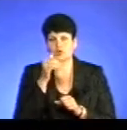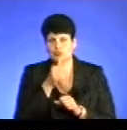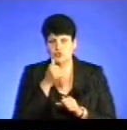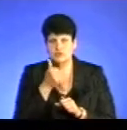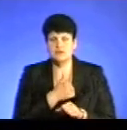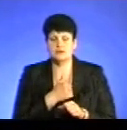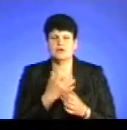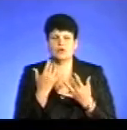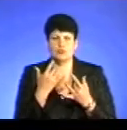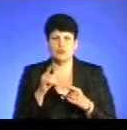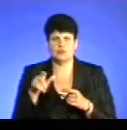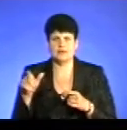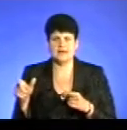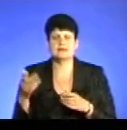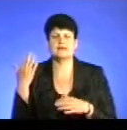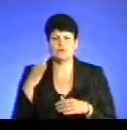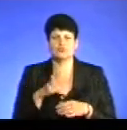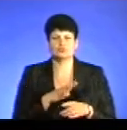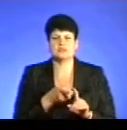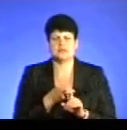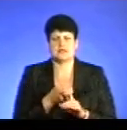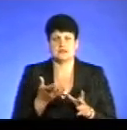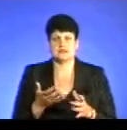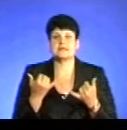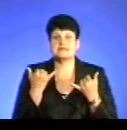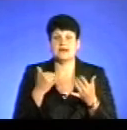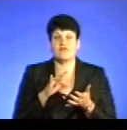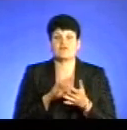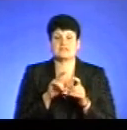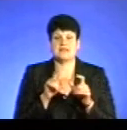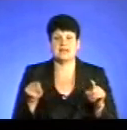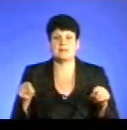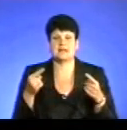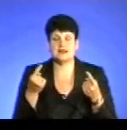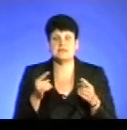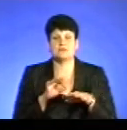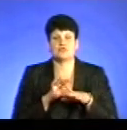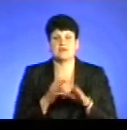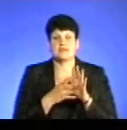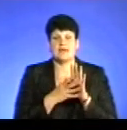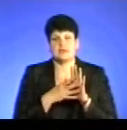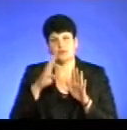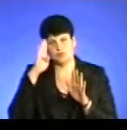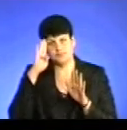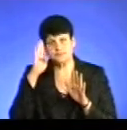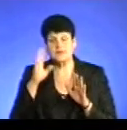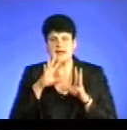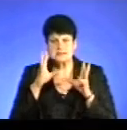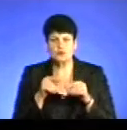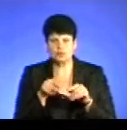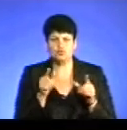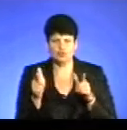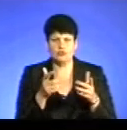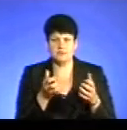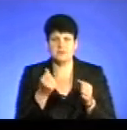осіб, які в минулому теж страждали від залежностей. Наразі в центрі реабілітацію проходить 9-ро чоловіків, а загалом тут готові